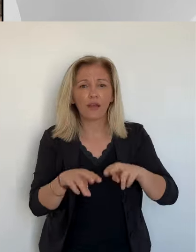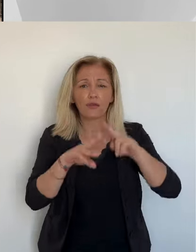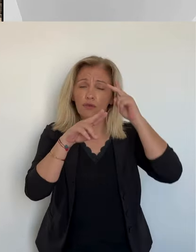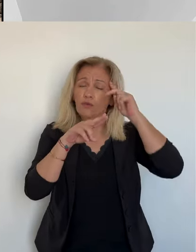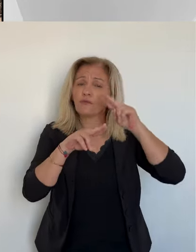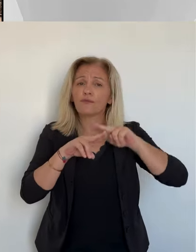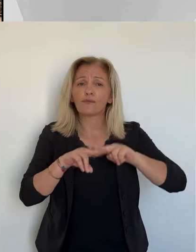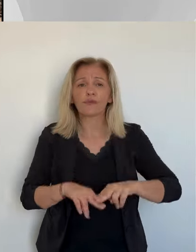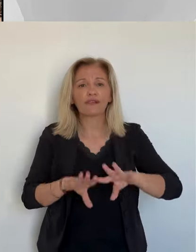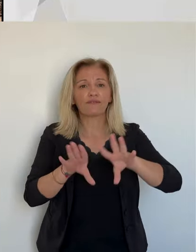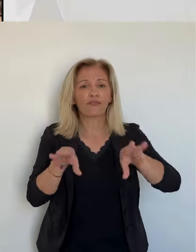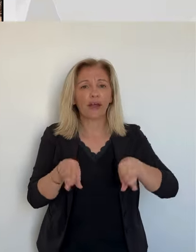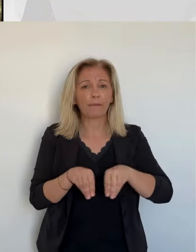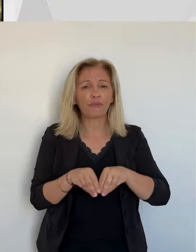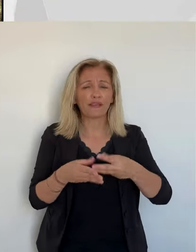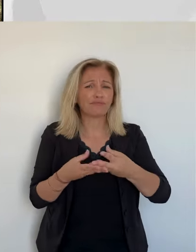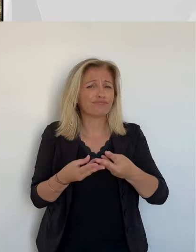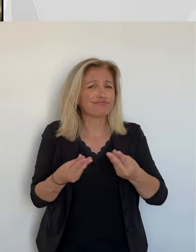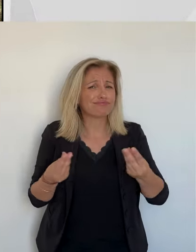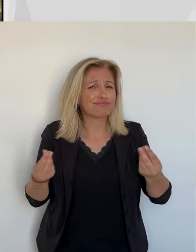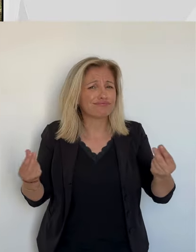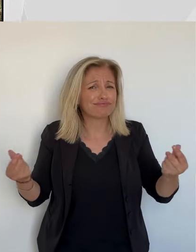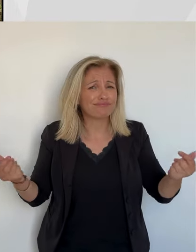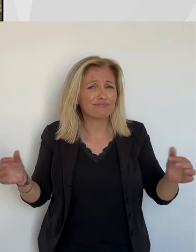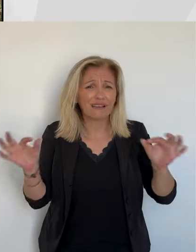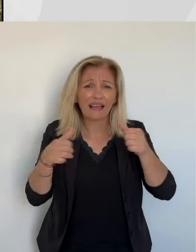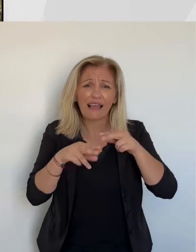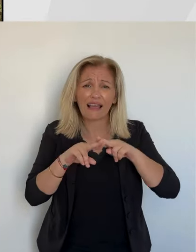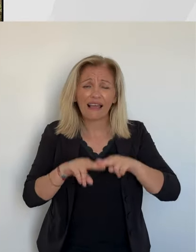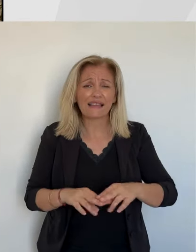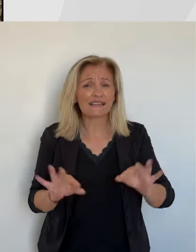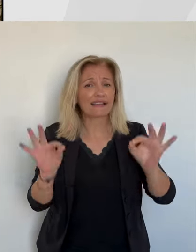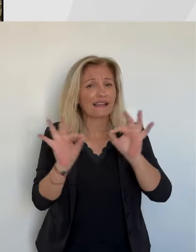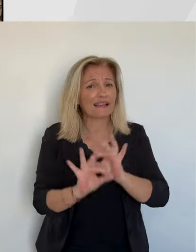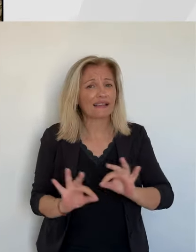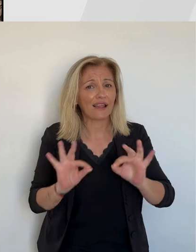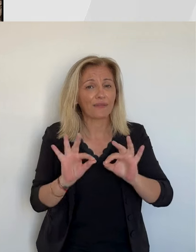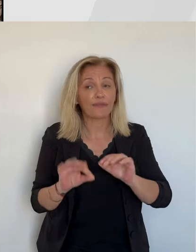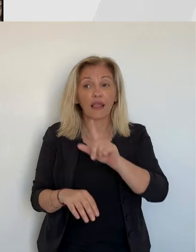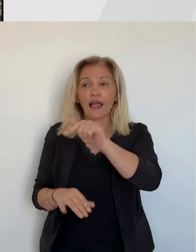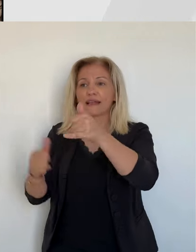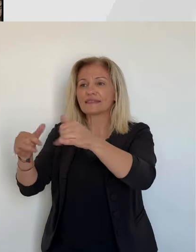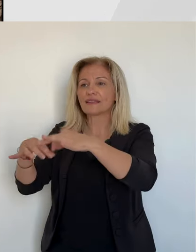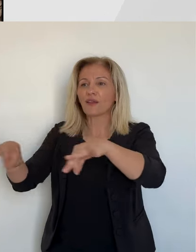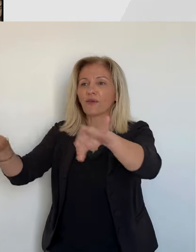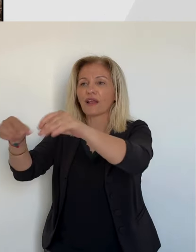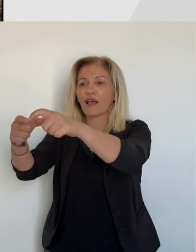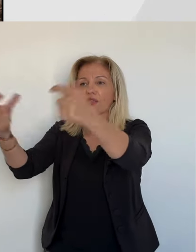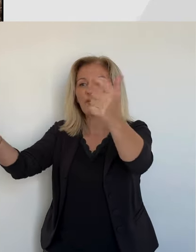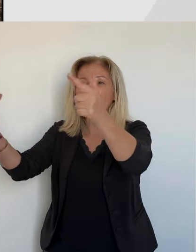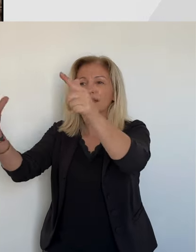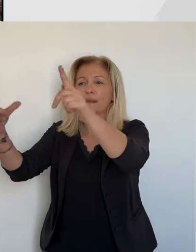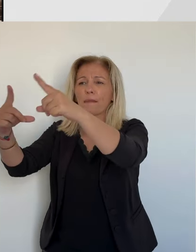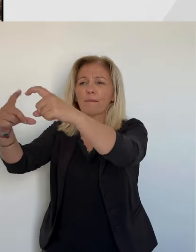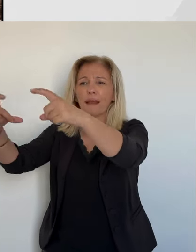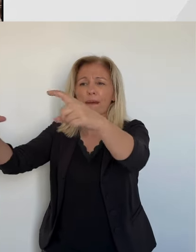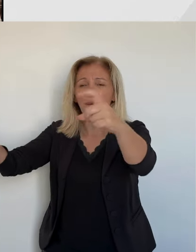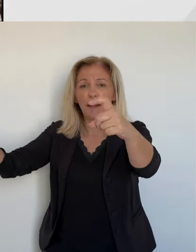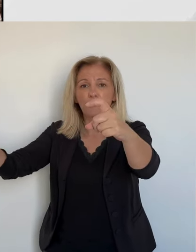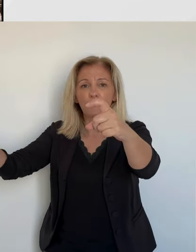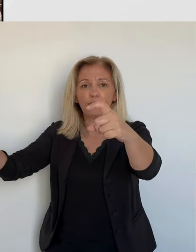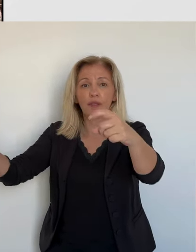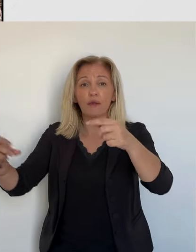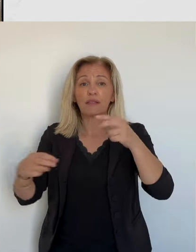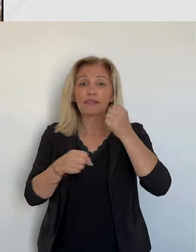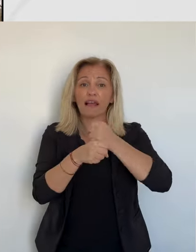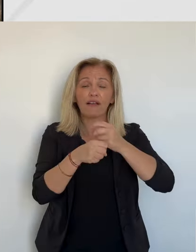Là, on peut voir, c'était mon local d'entreprise. Donc tout mon matériel d'élagage. Je suis paysagiste, le véhicule de travail. Bon, accessoirement,